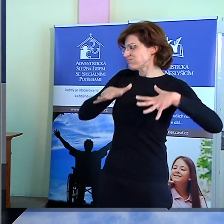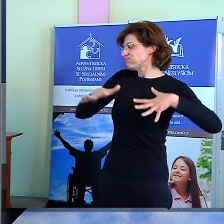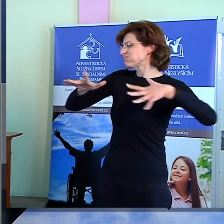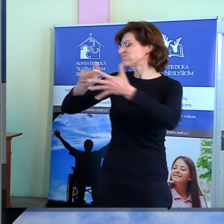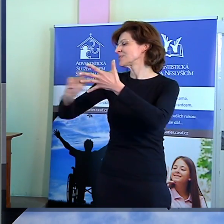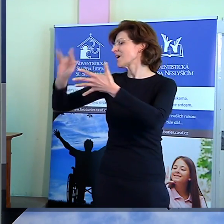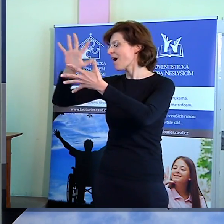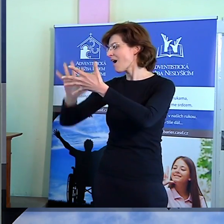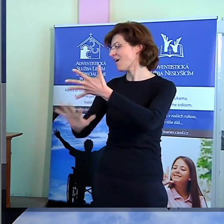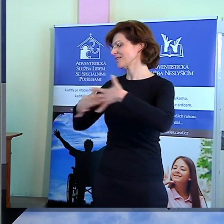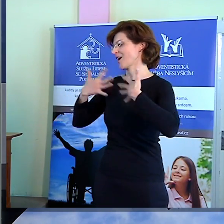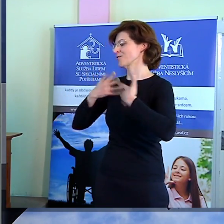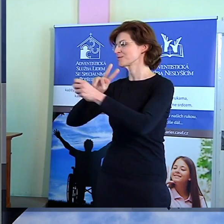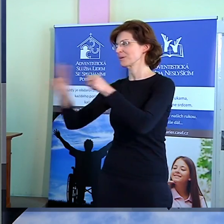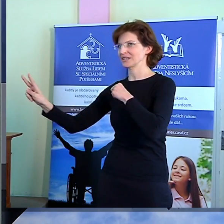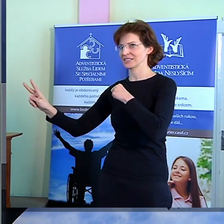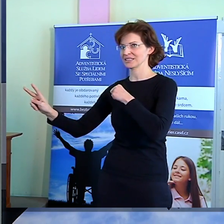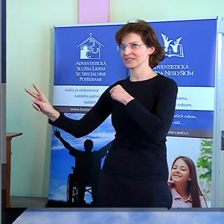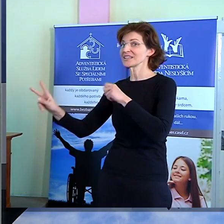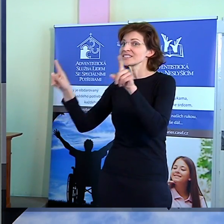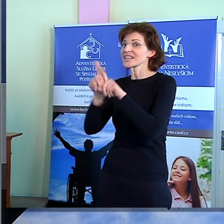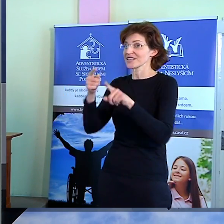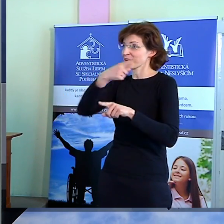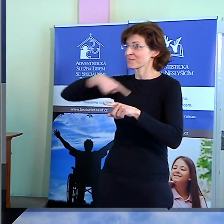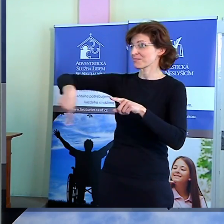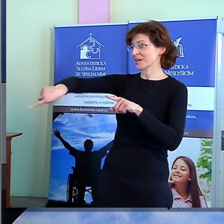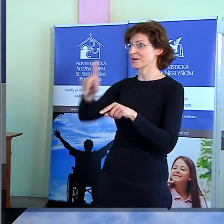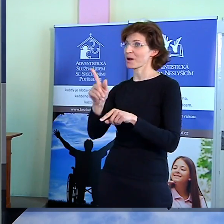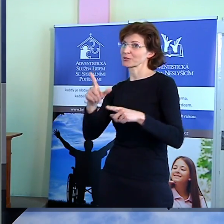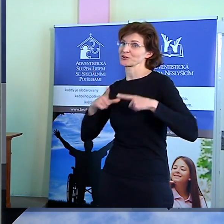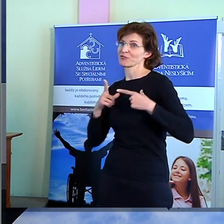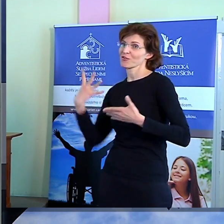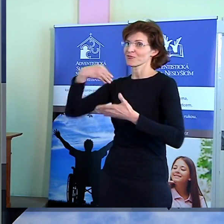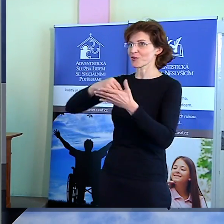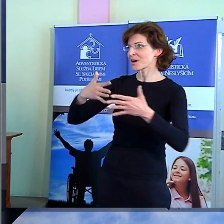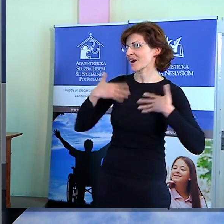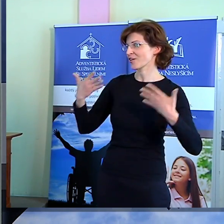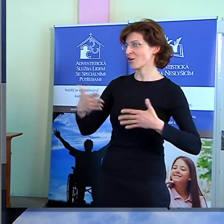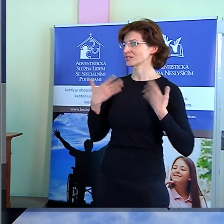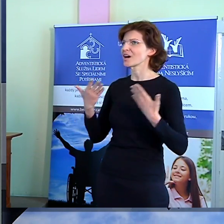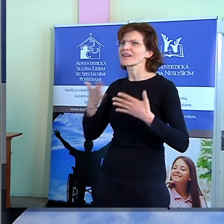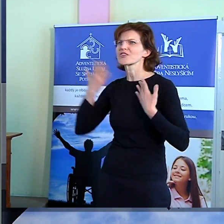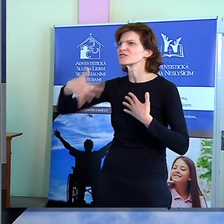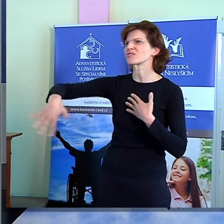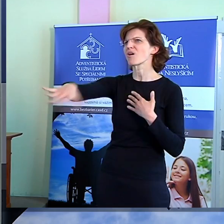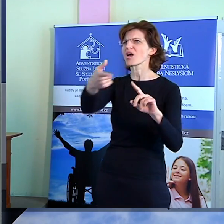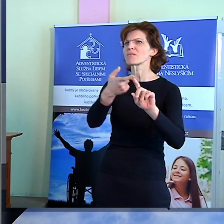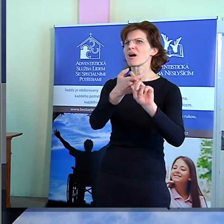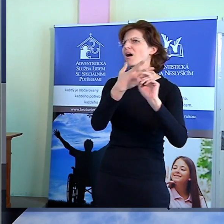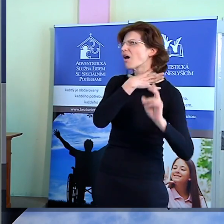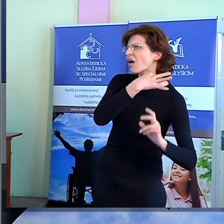Můj život a náš život by měl být o radosti. Ta radost není závislá na tom, co se děje kolem mě,